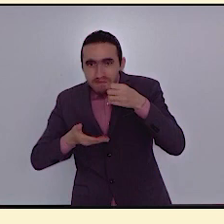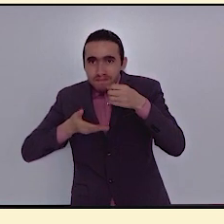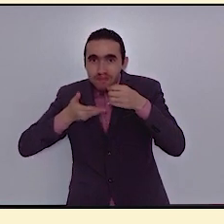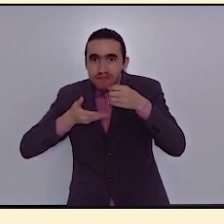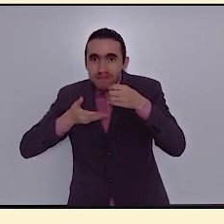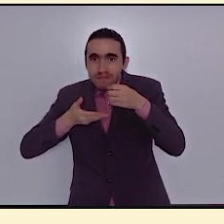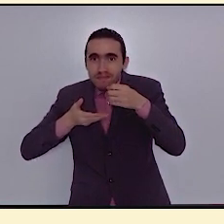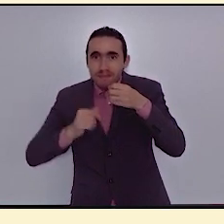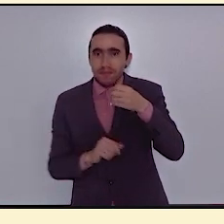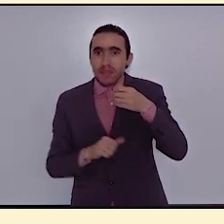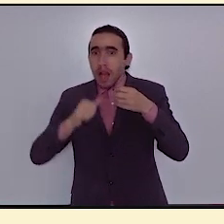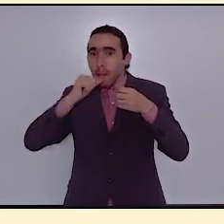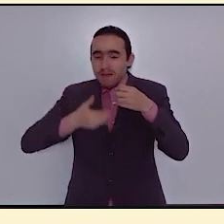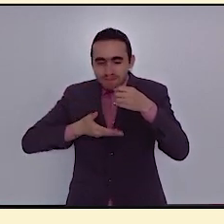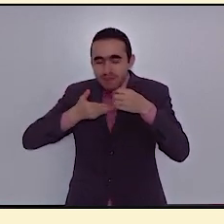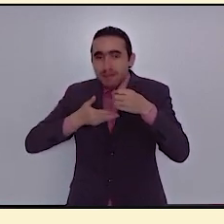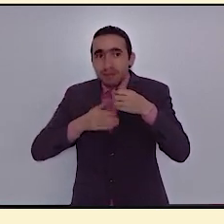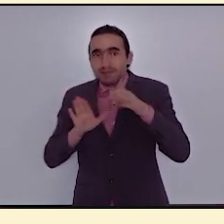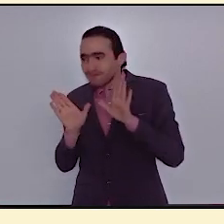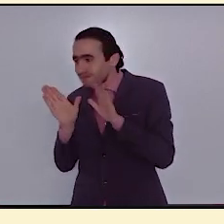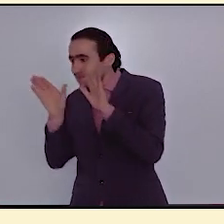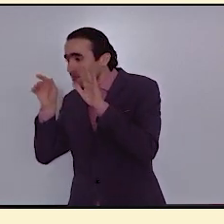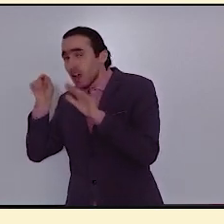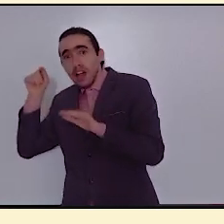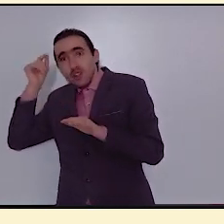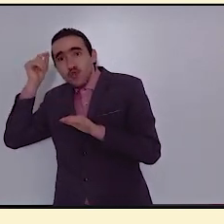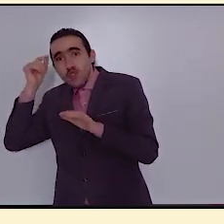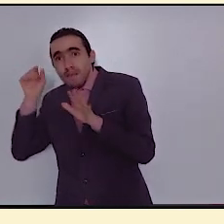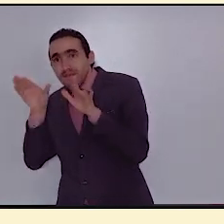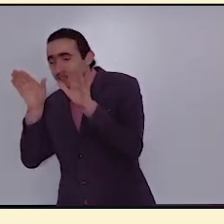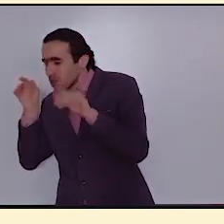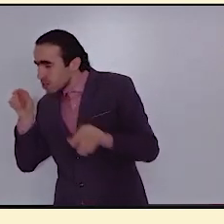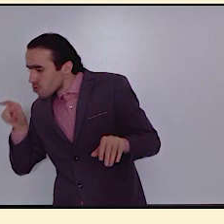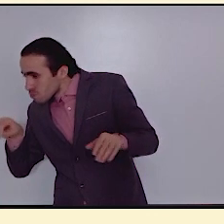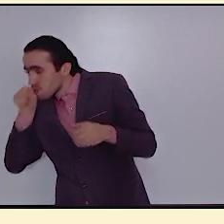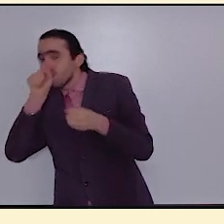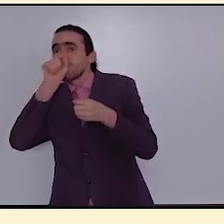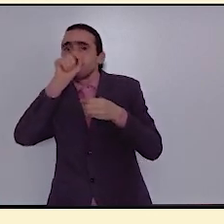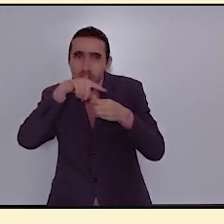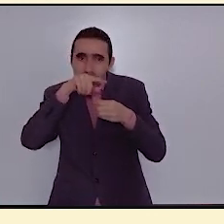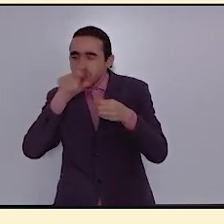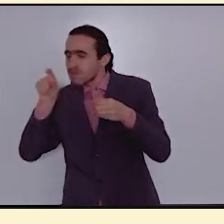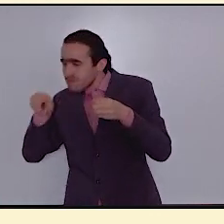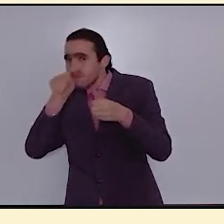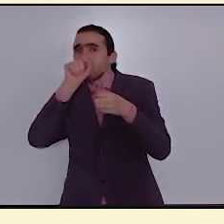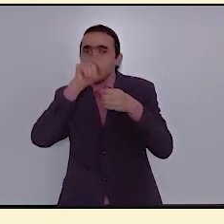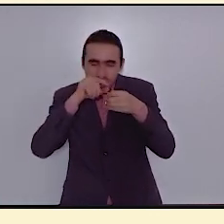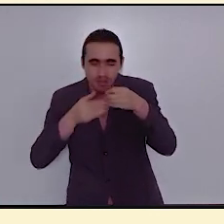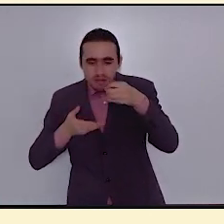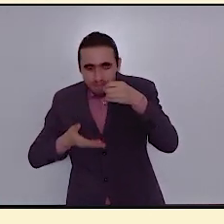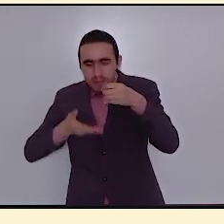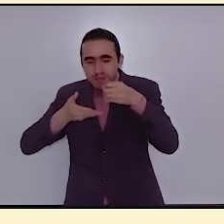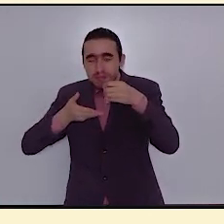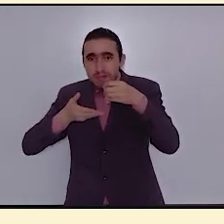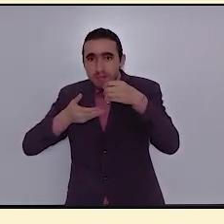طار الغراب وأحضر حجرا آخر ووضعه في الزجاجة فارتفع الماء أكثر إلى